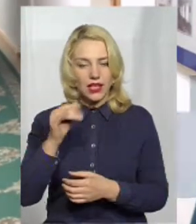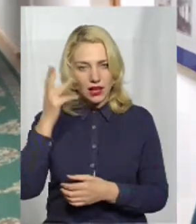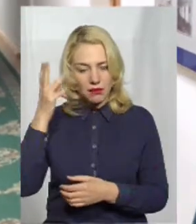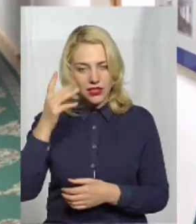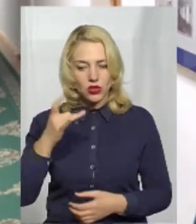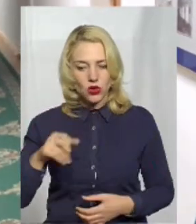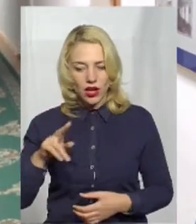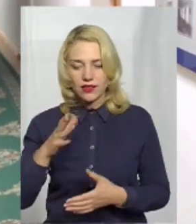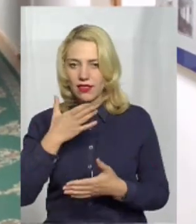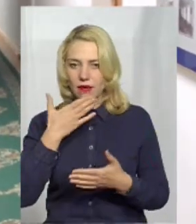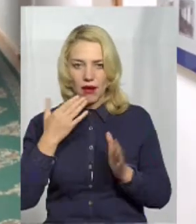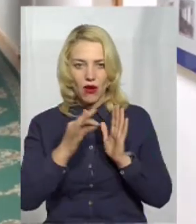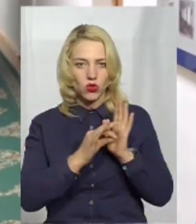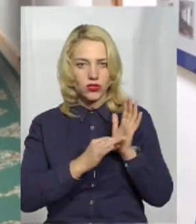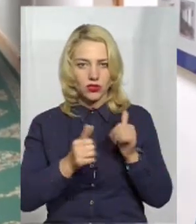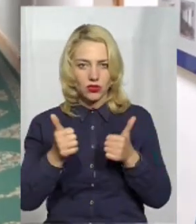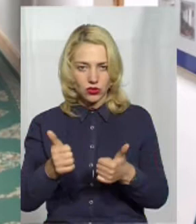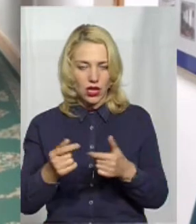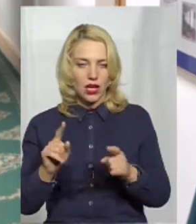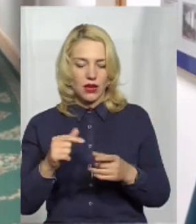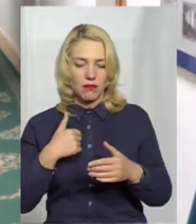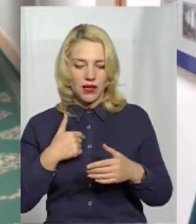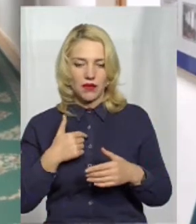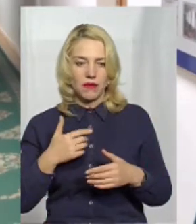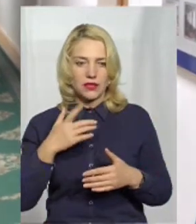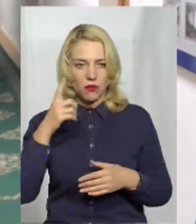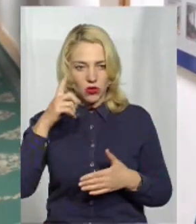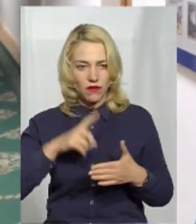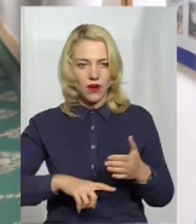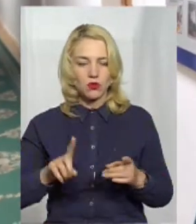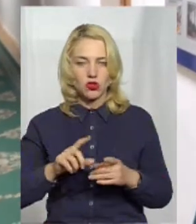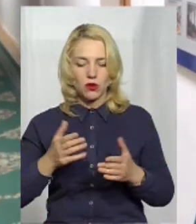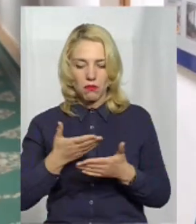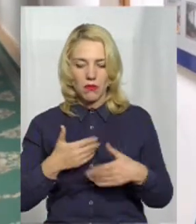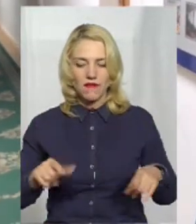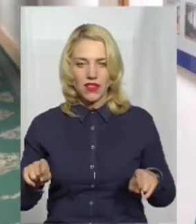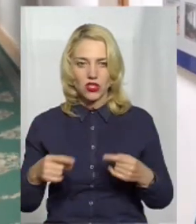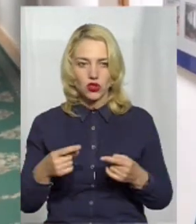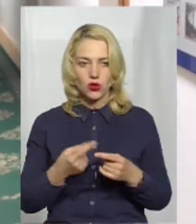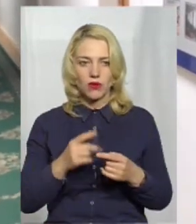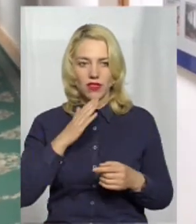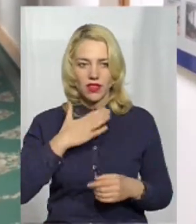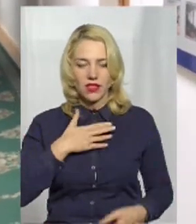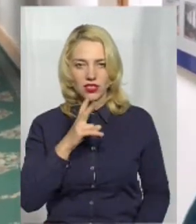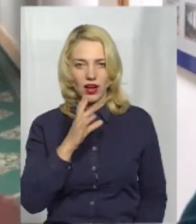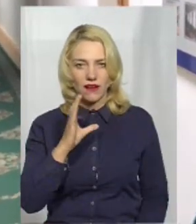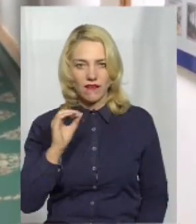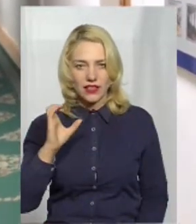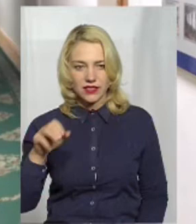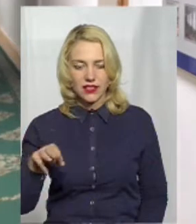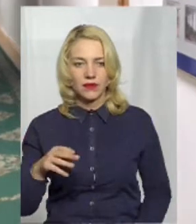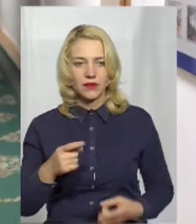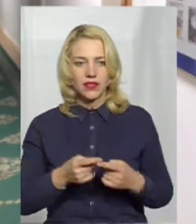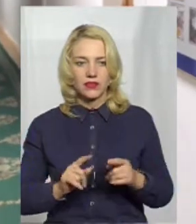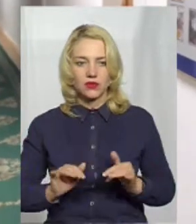ми її не виграли. Але ми сподіваємося, що все-таки ми влаштуємо наш квест. І на